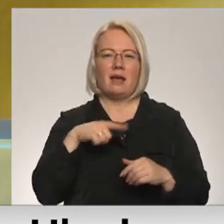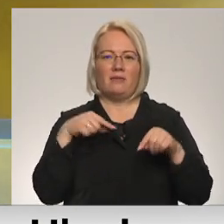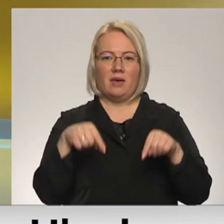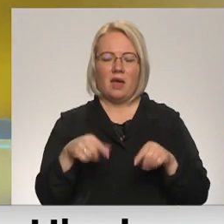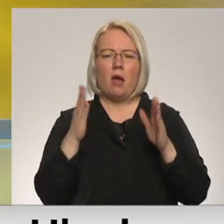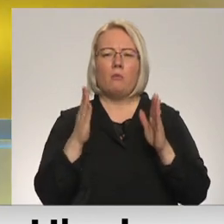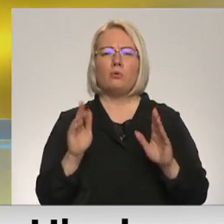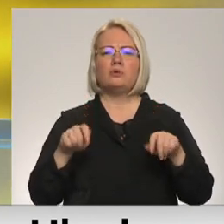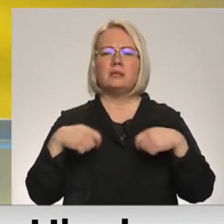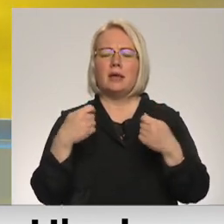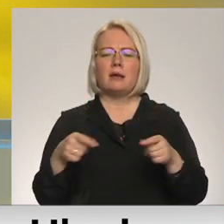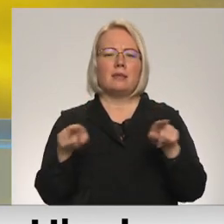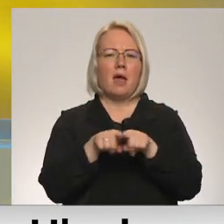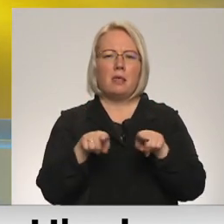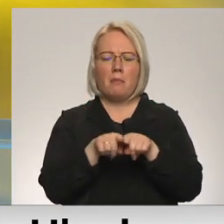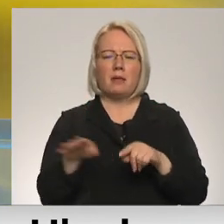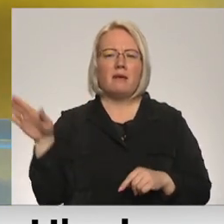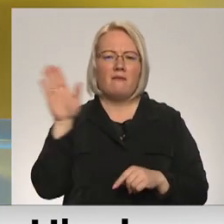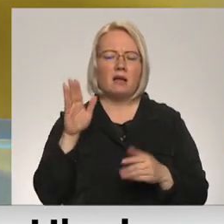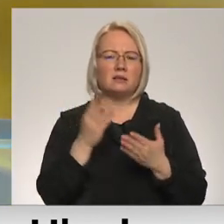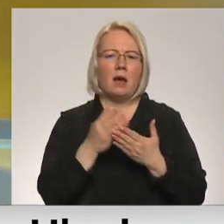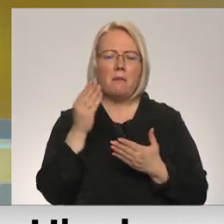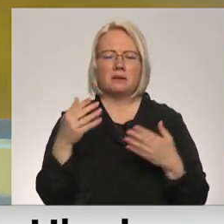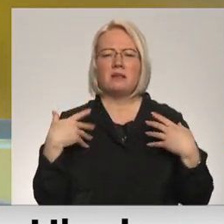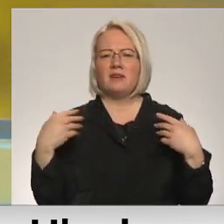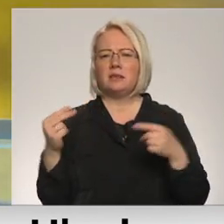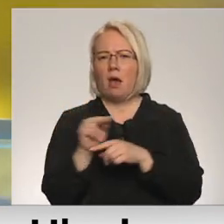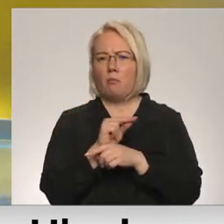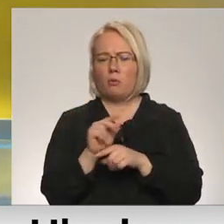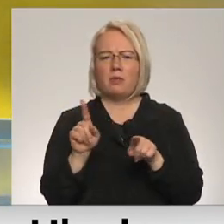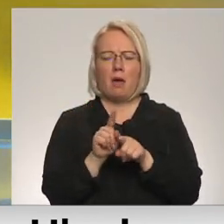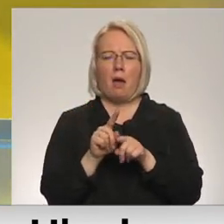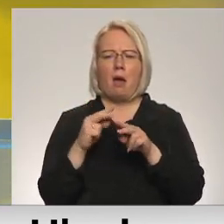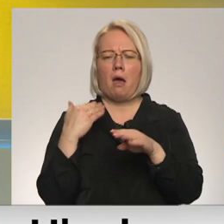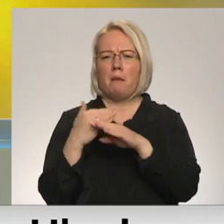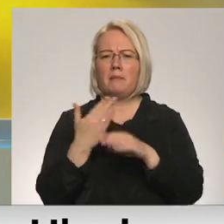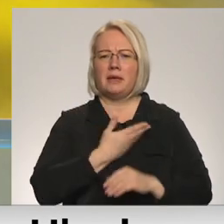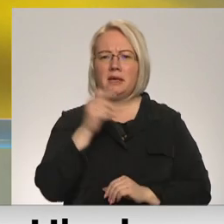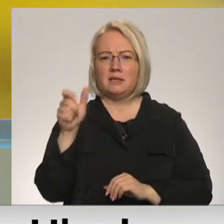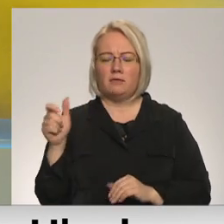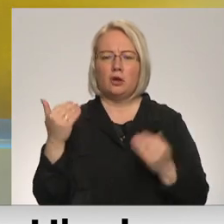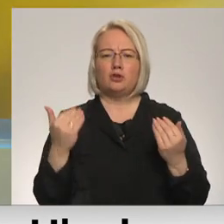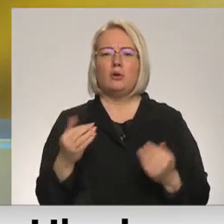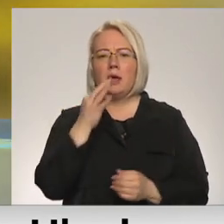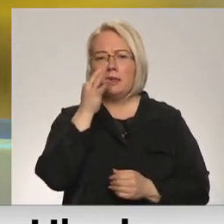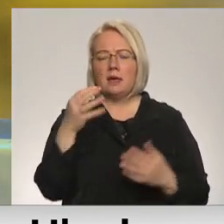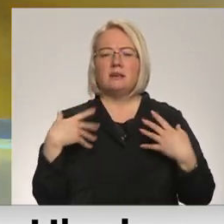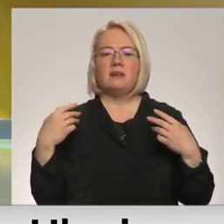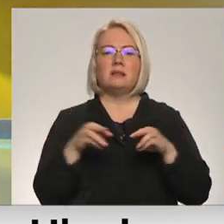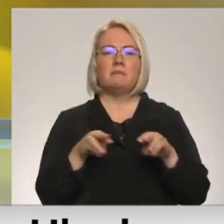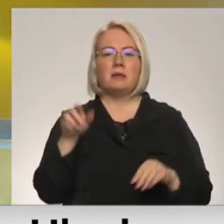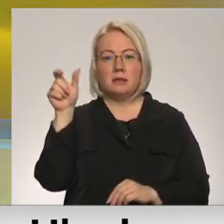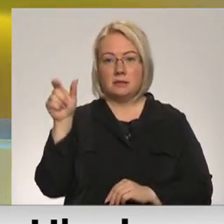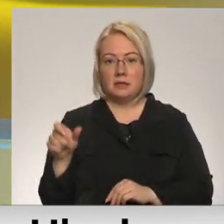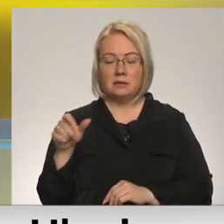tiks sniegta tāda pati valsts apmaksāta veselības apropi, kā bietējiem iedzīvotājiem, tā šodien informēja veselības ministres Daniels Pauļots.